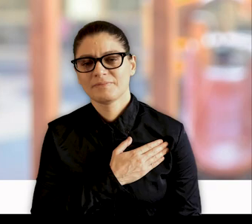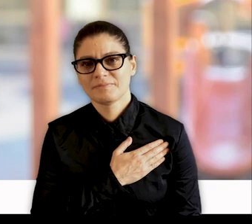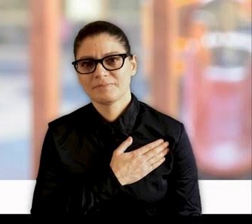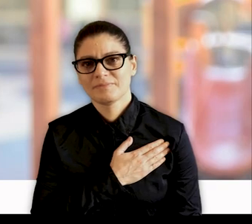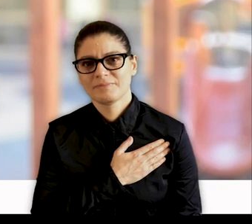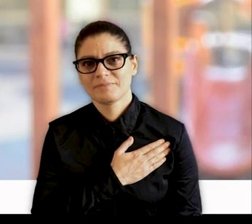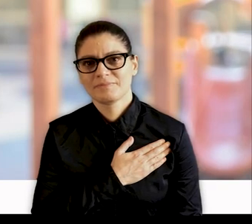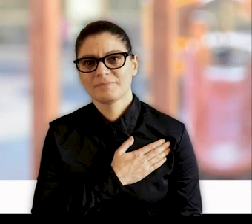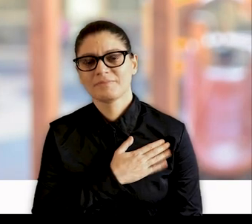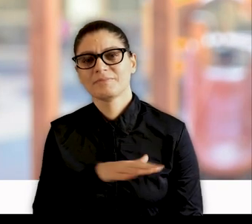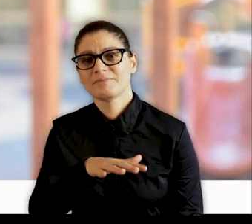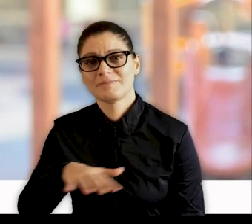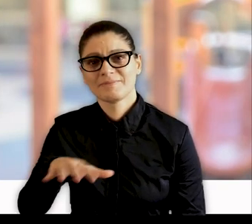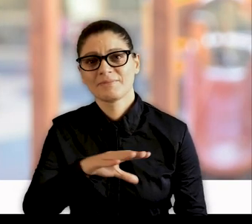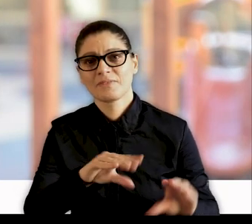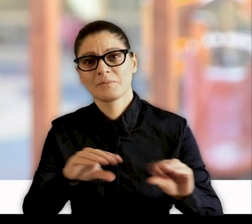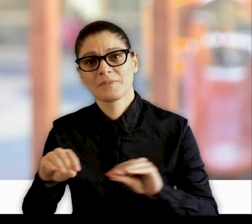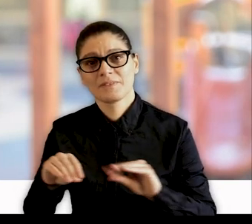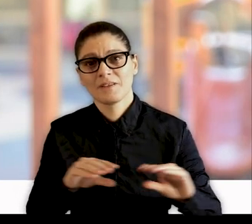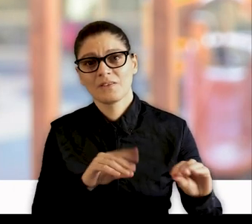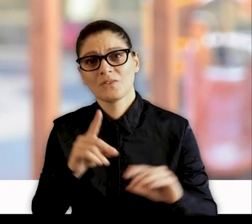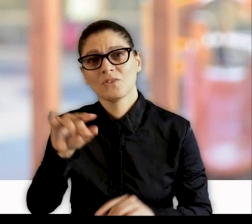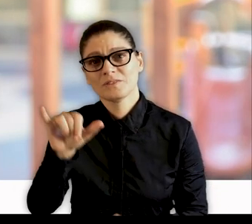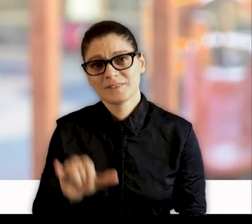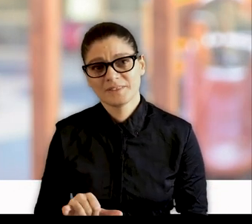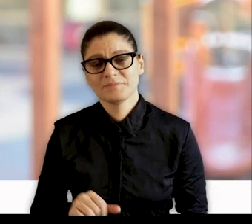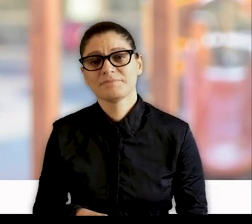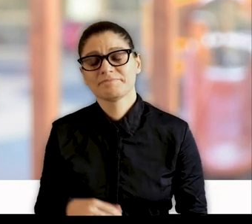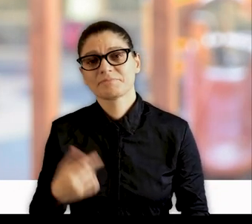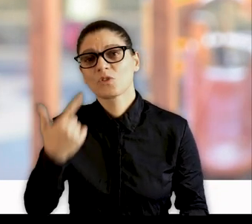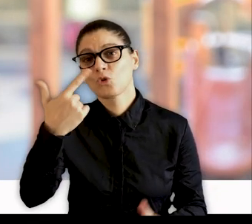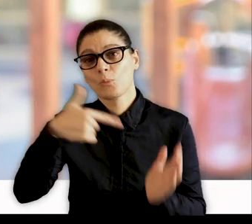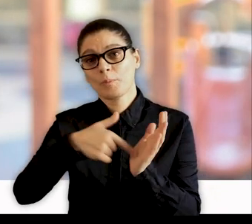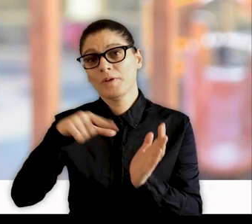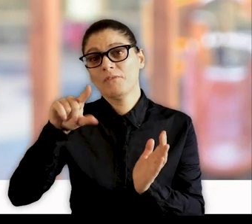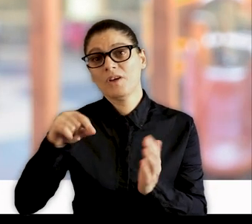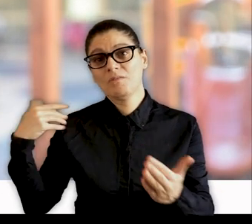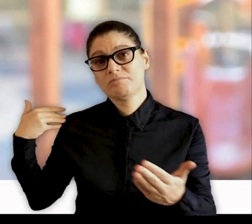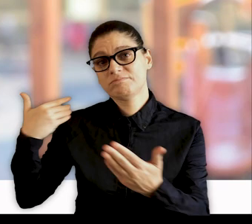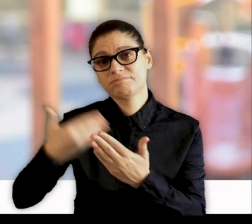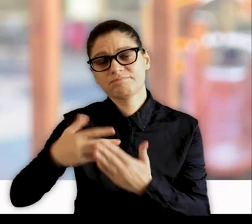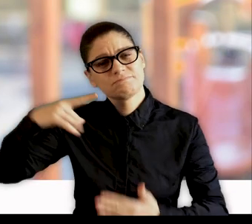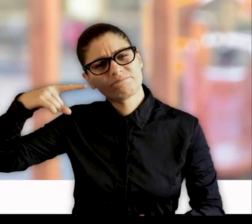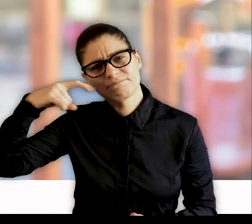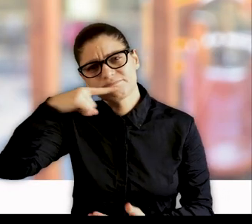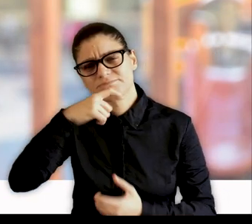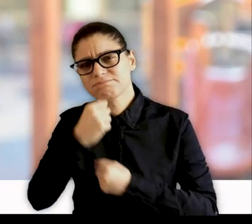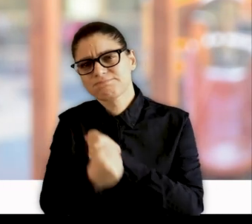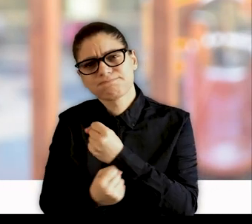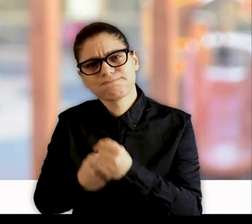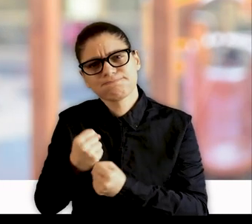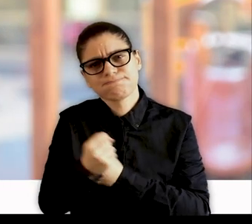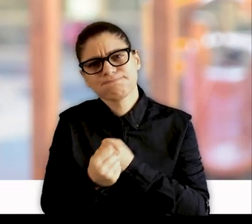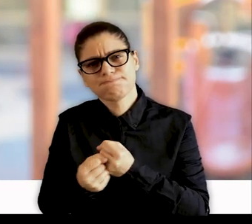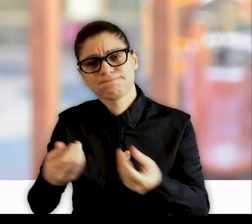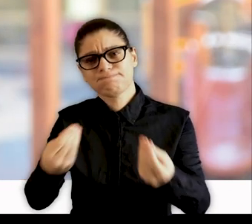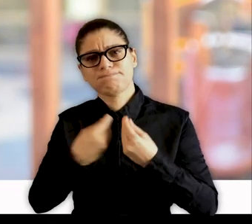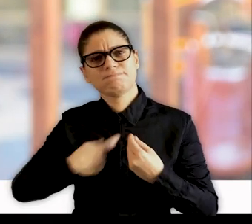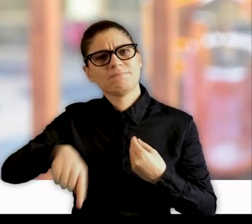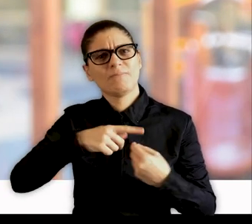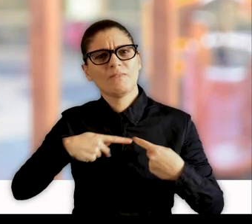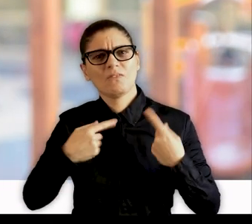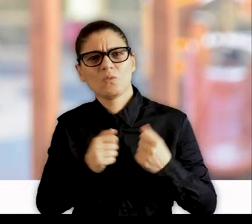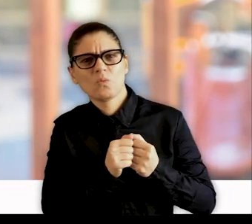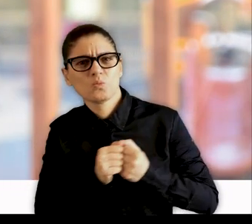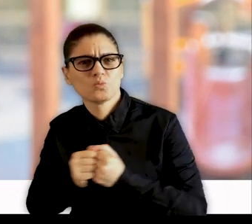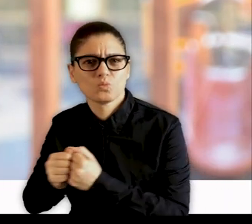Chers drancéennes, chers drancéens, 2020 a été une année très difficile et éprouvante, sans doute la